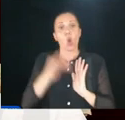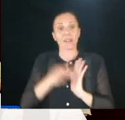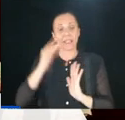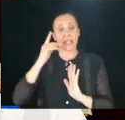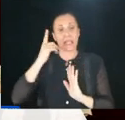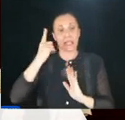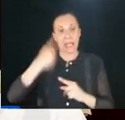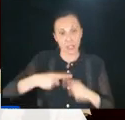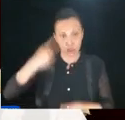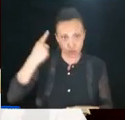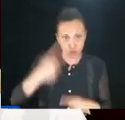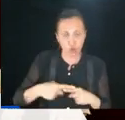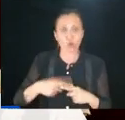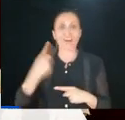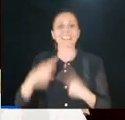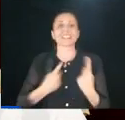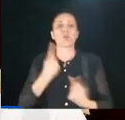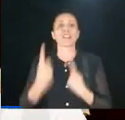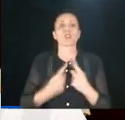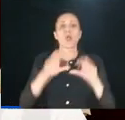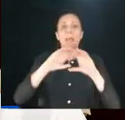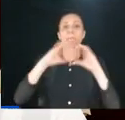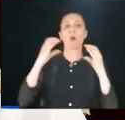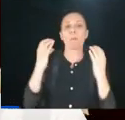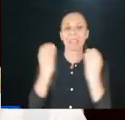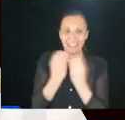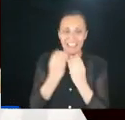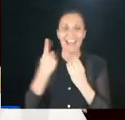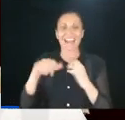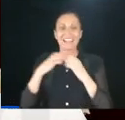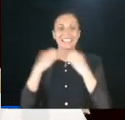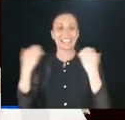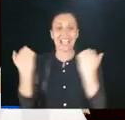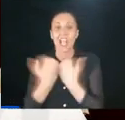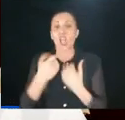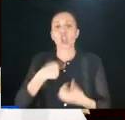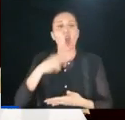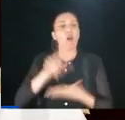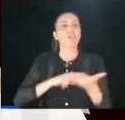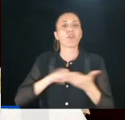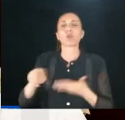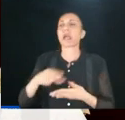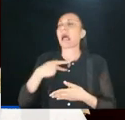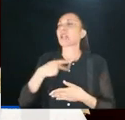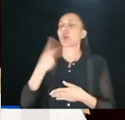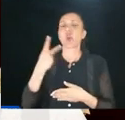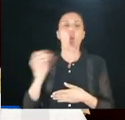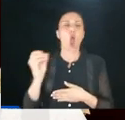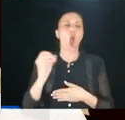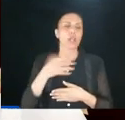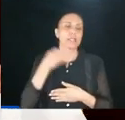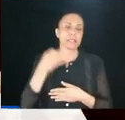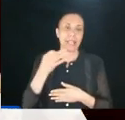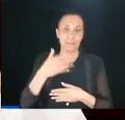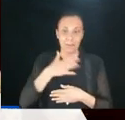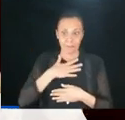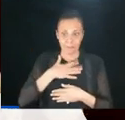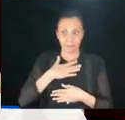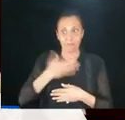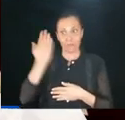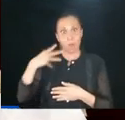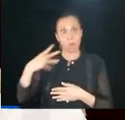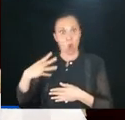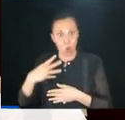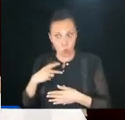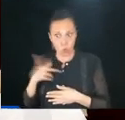del giorno importanti sull'operazione immobiliare di San Siro, a cui io ho votato sempre di no, prima da solo